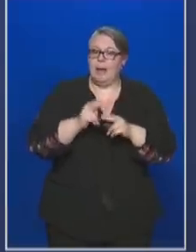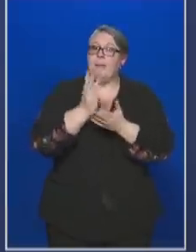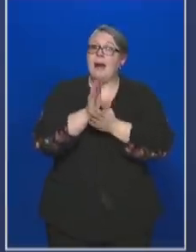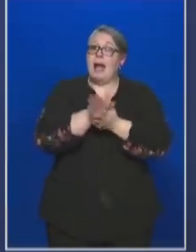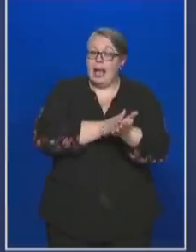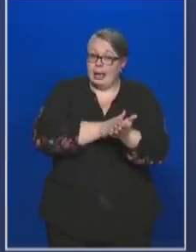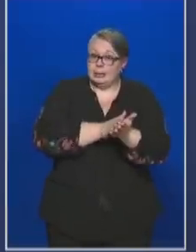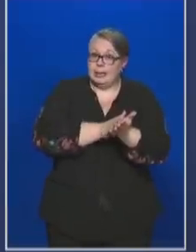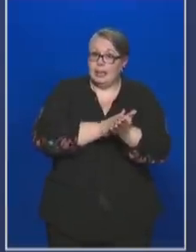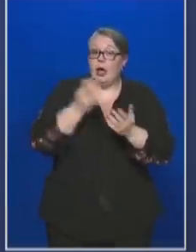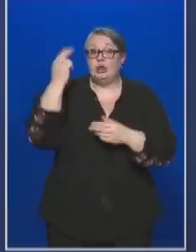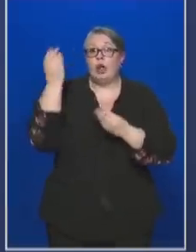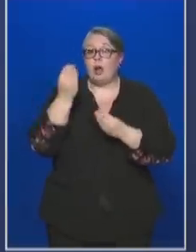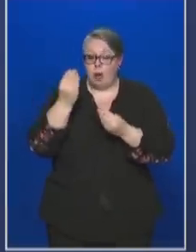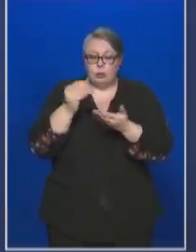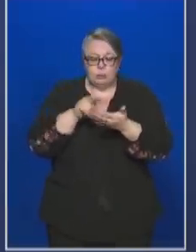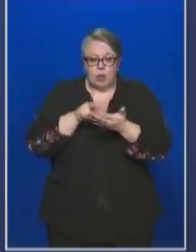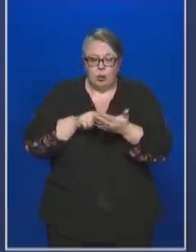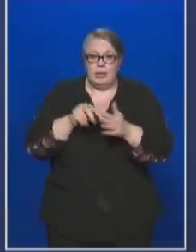a tananyagot elsajátítani,